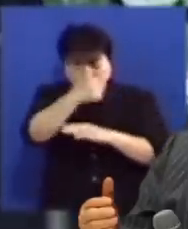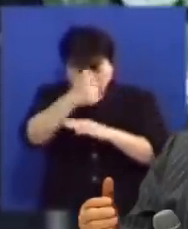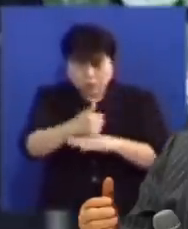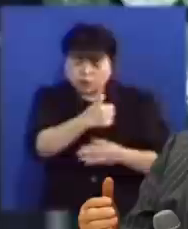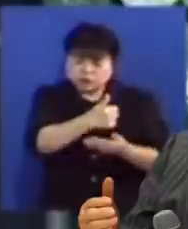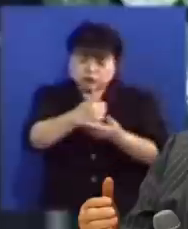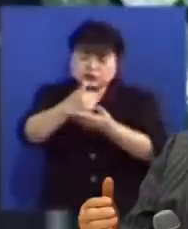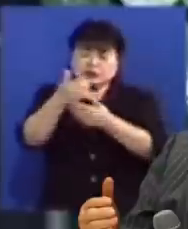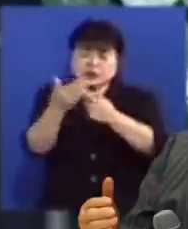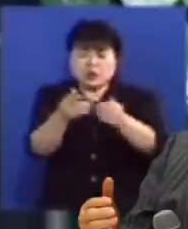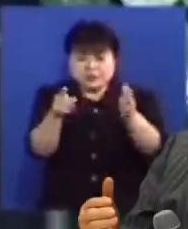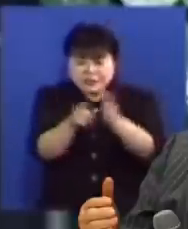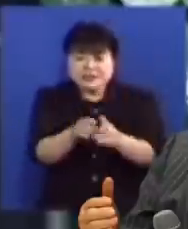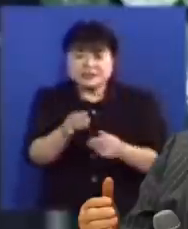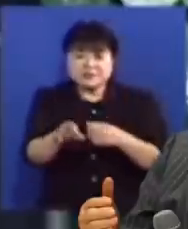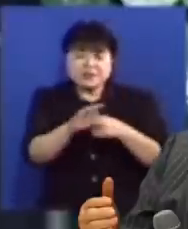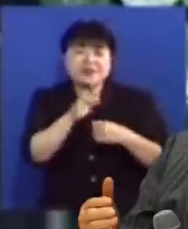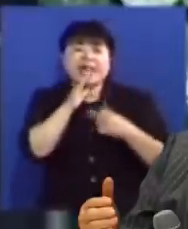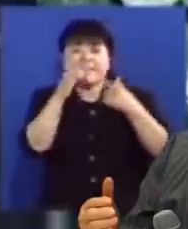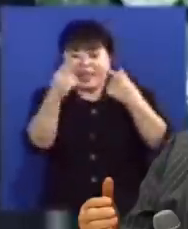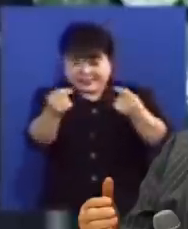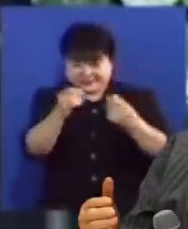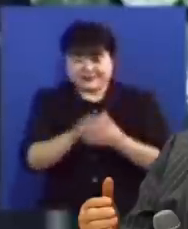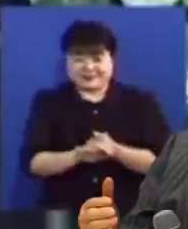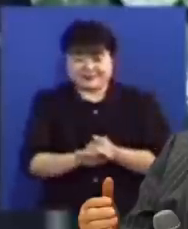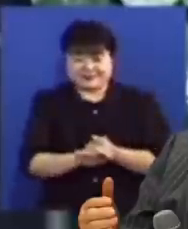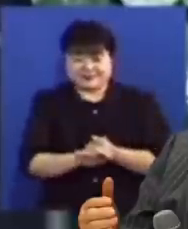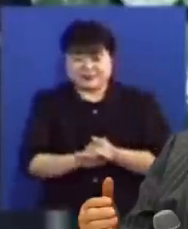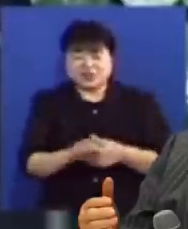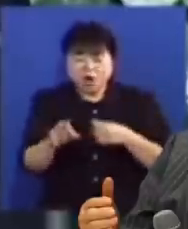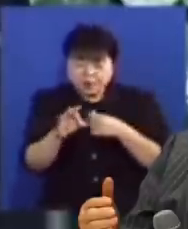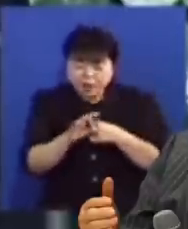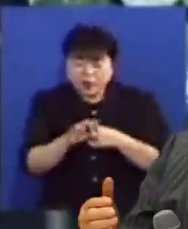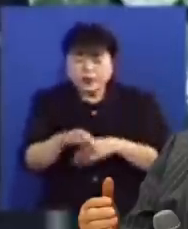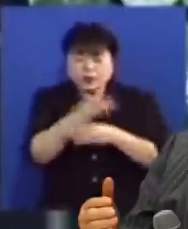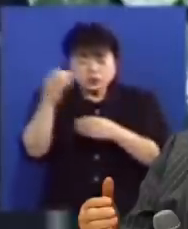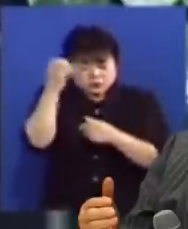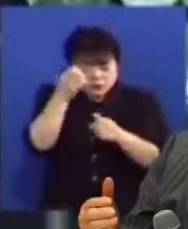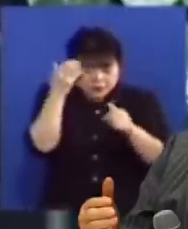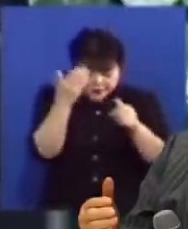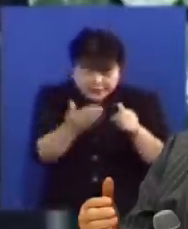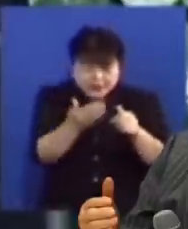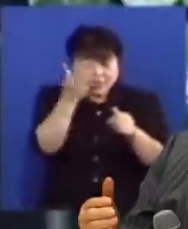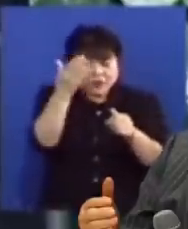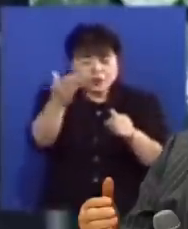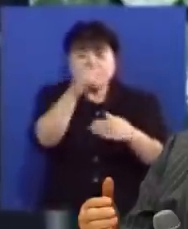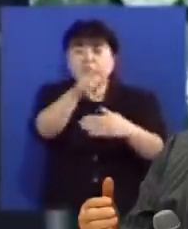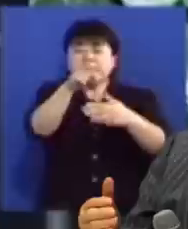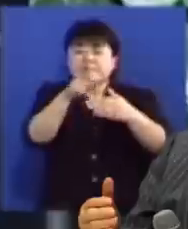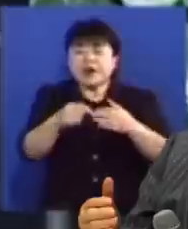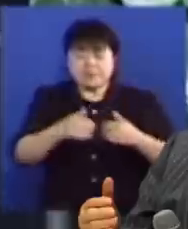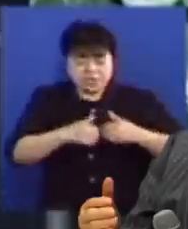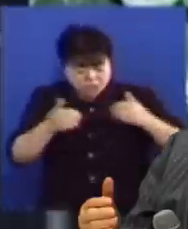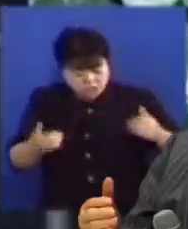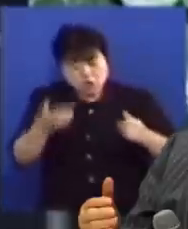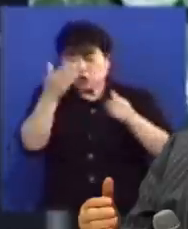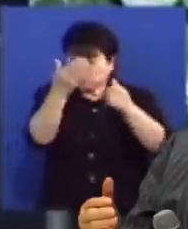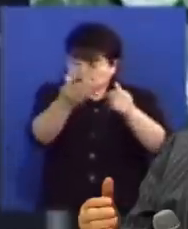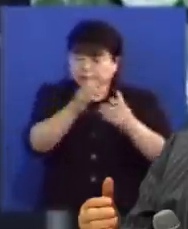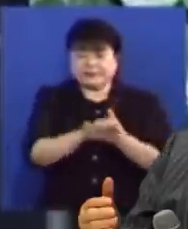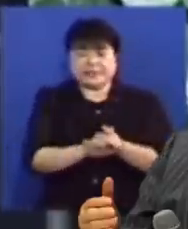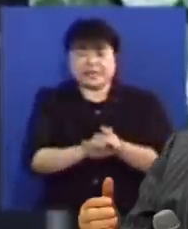주신 것을 믿으시면 아멘하십시다 그렇다면 여러분 모두 다 성령이 여러분 마음을 열어주신 것입니다